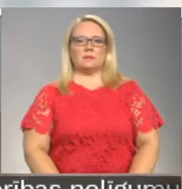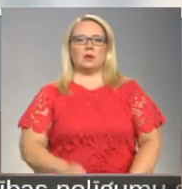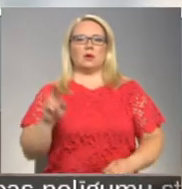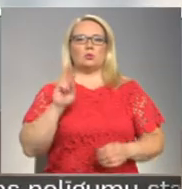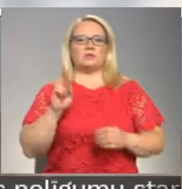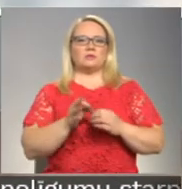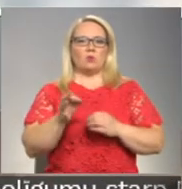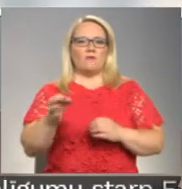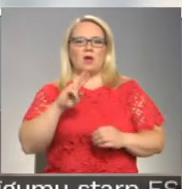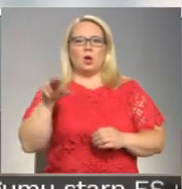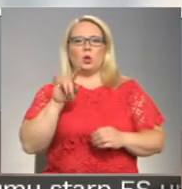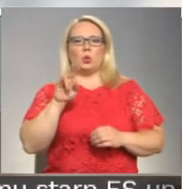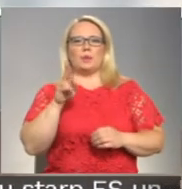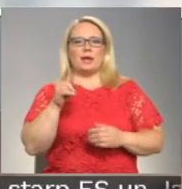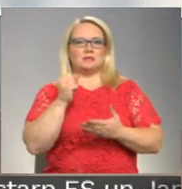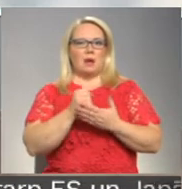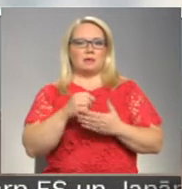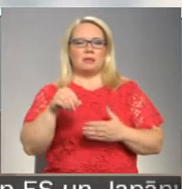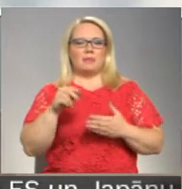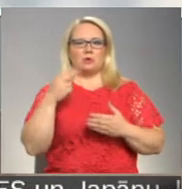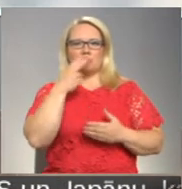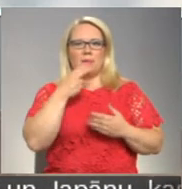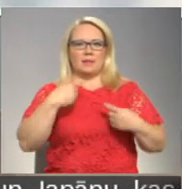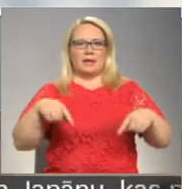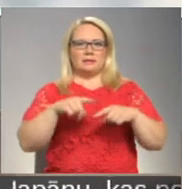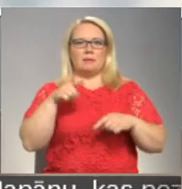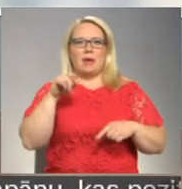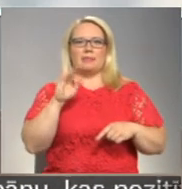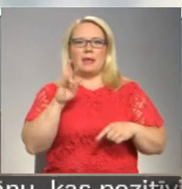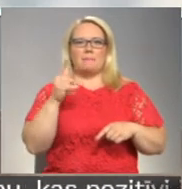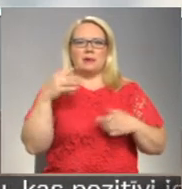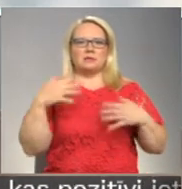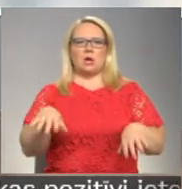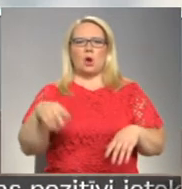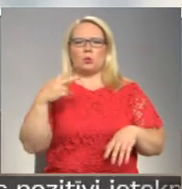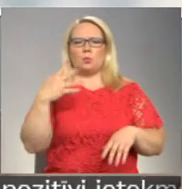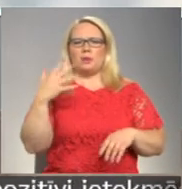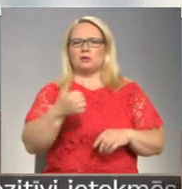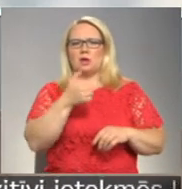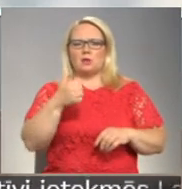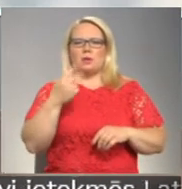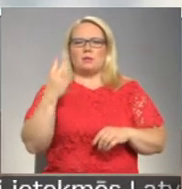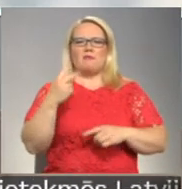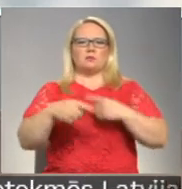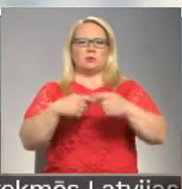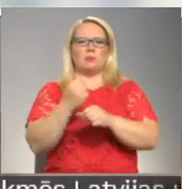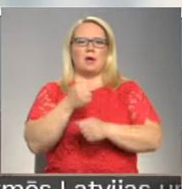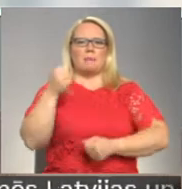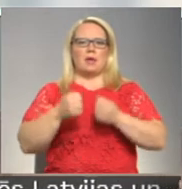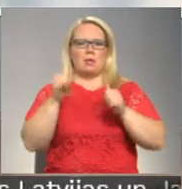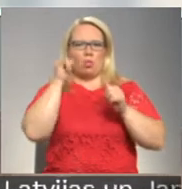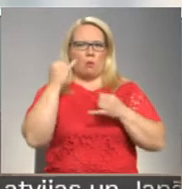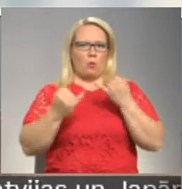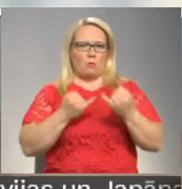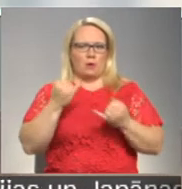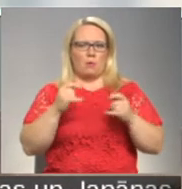Rucevas novada Dunikas pagasta zemnieku saimniecībā Timbras jau vairāk nekā 25 gadus divās paudzēs nodarbojas ar